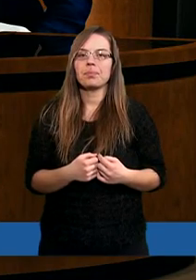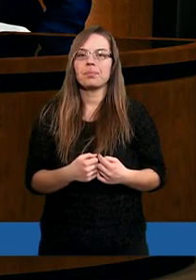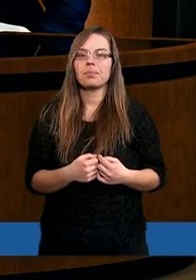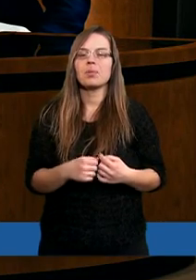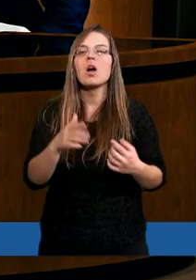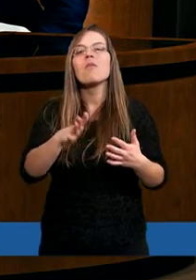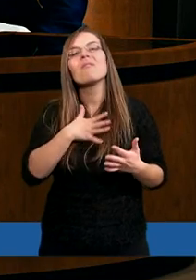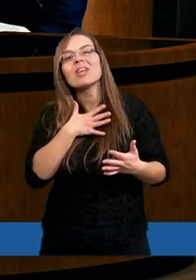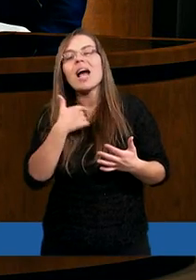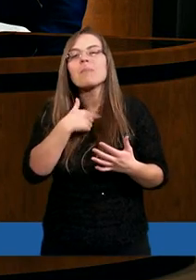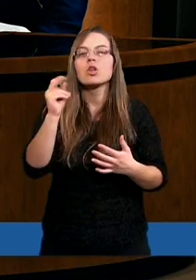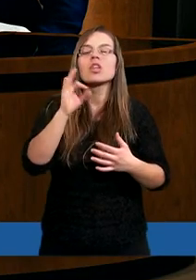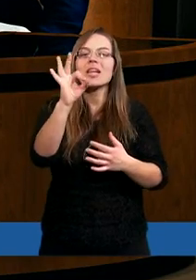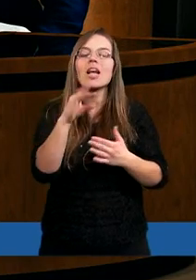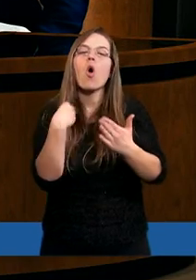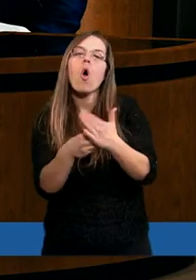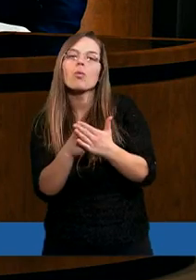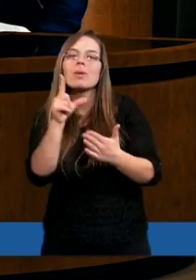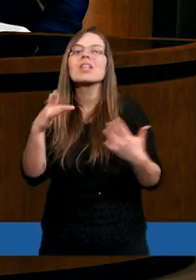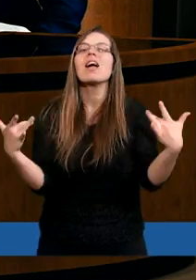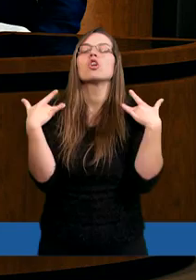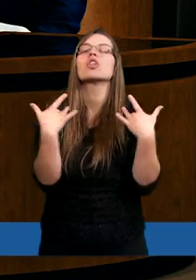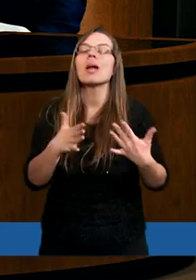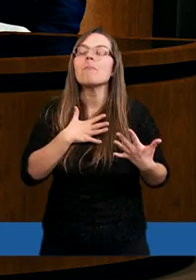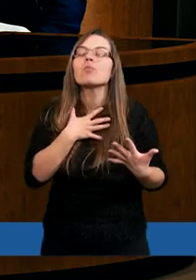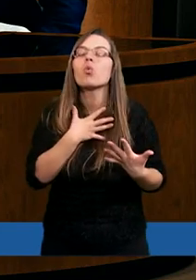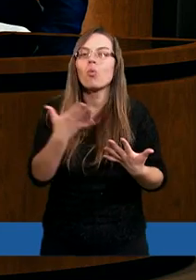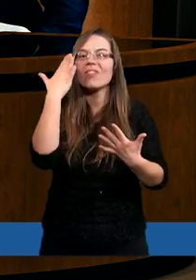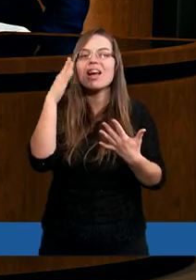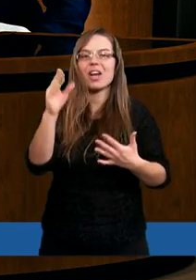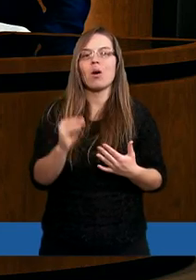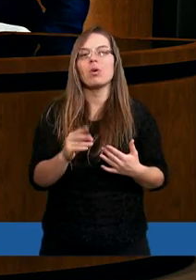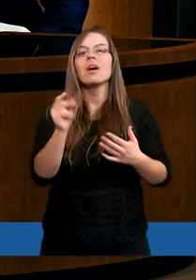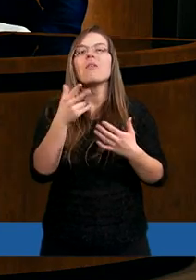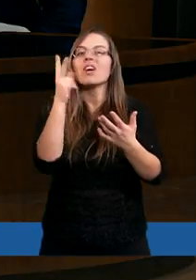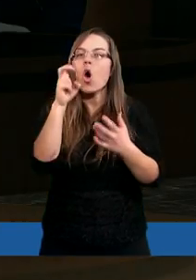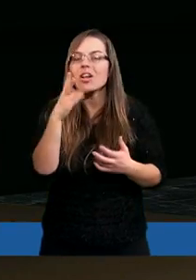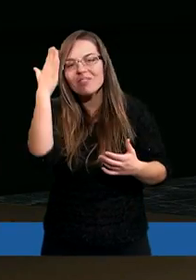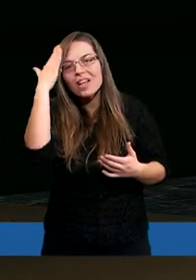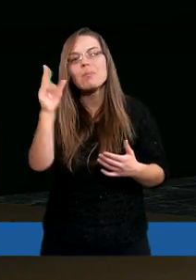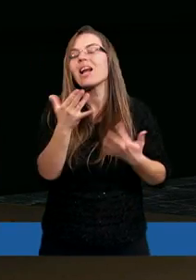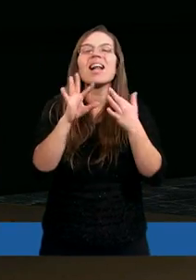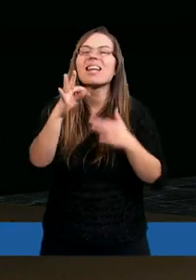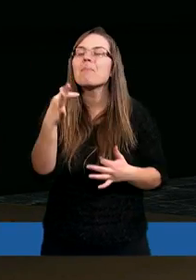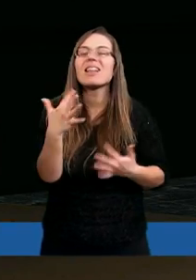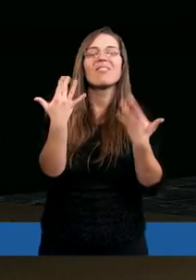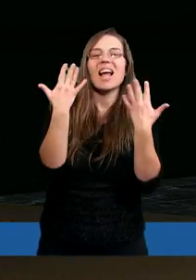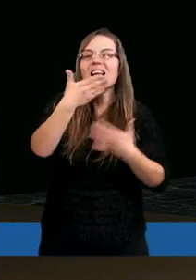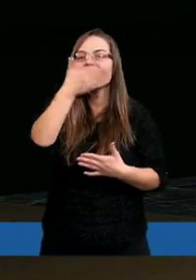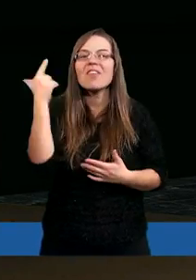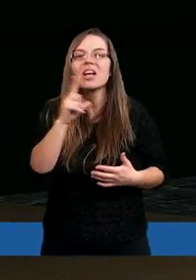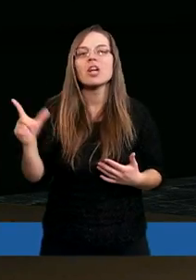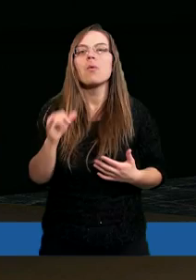Hiob wie, że jego Odkupiciel żyje. Chociaż wiemy, że zbyt wiele nie wiedział